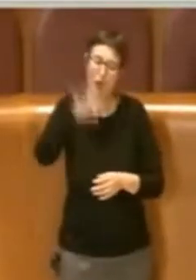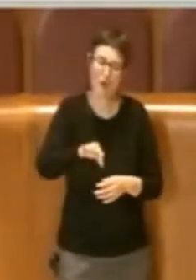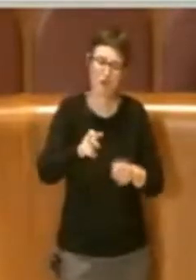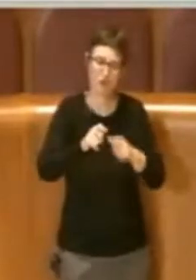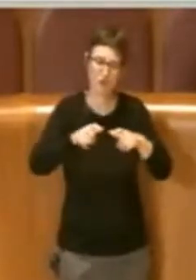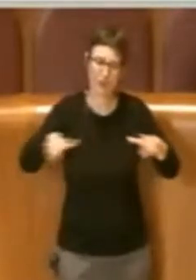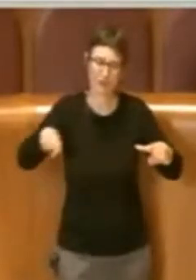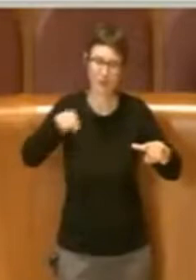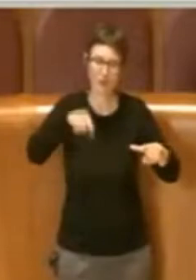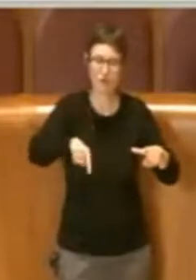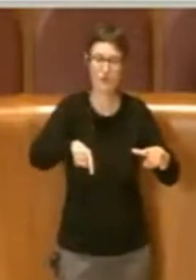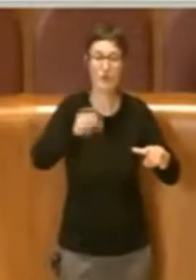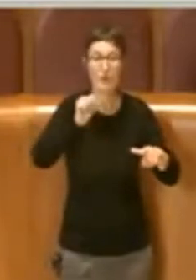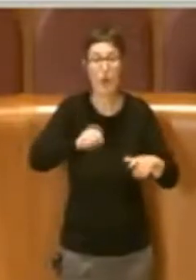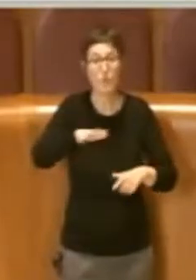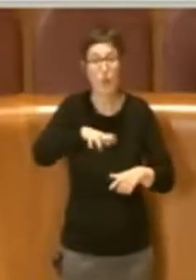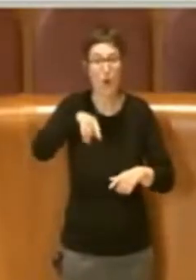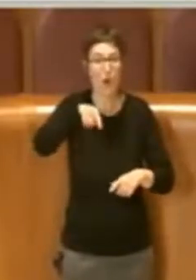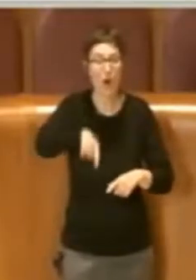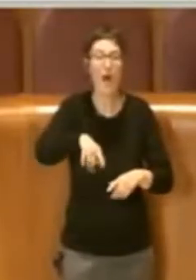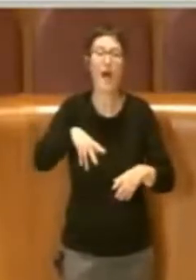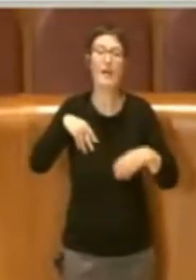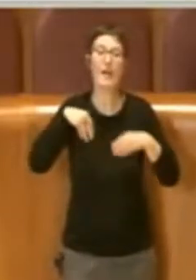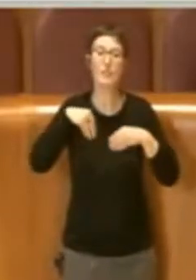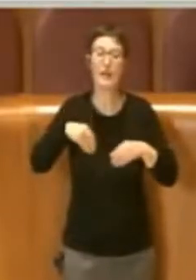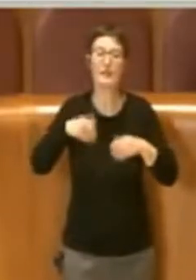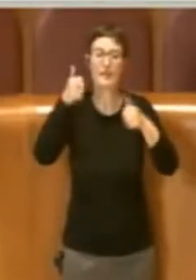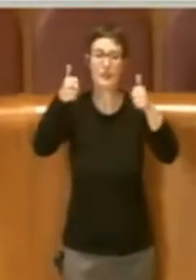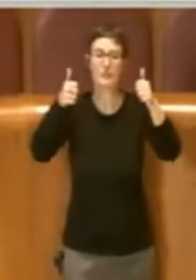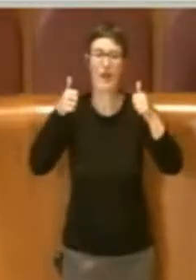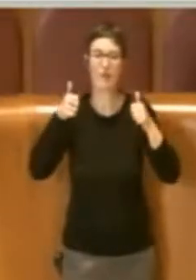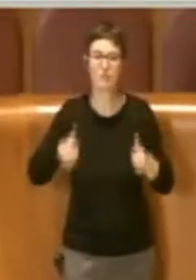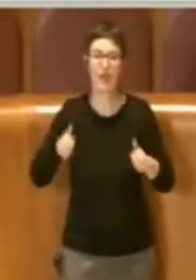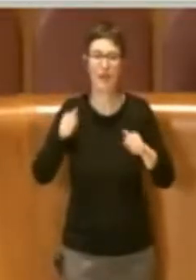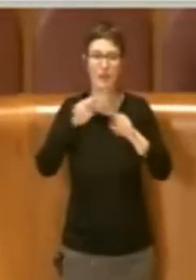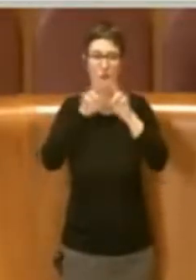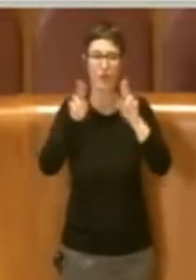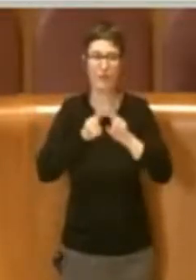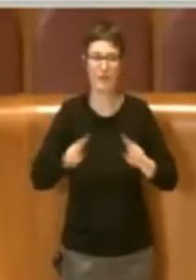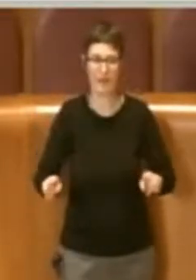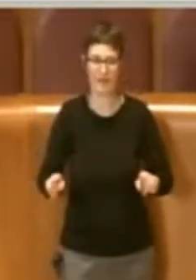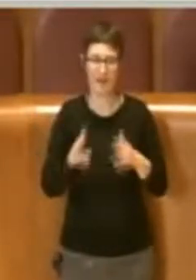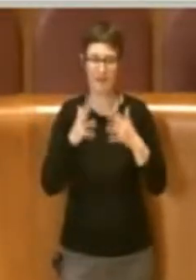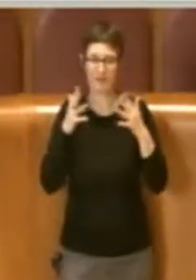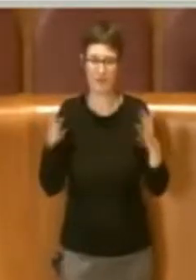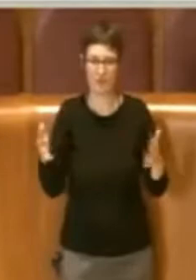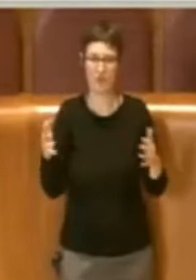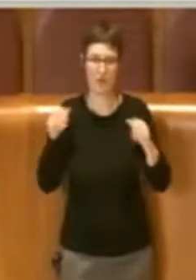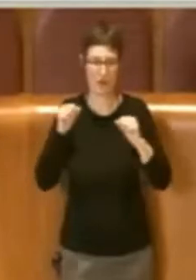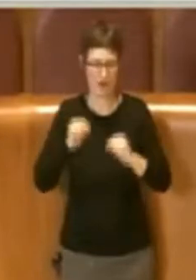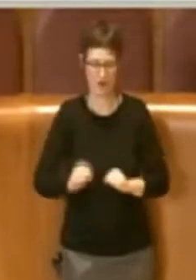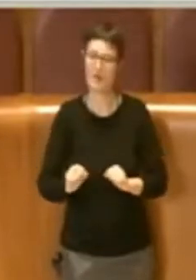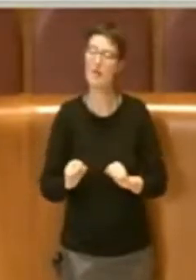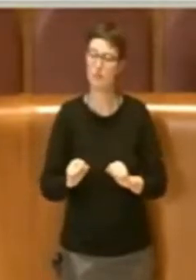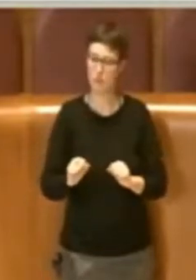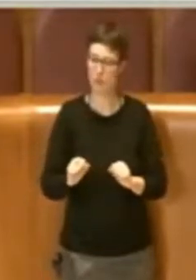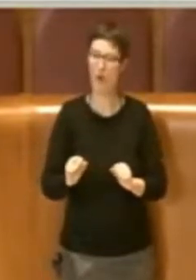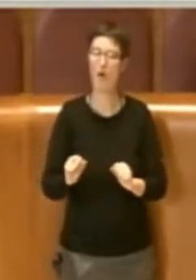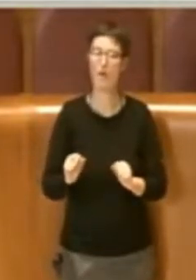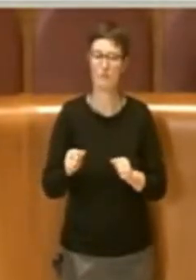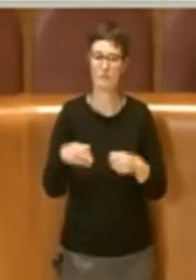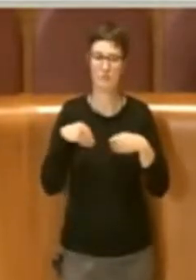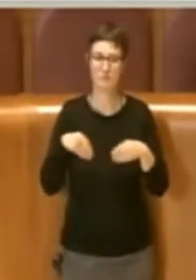grande bando internazionale a cui potranno, per rendere parte, grandi studi di progettazione